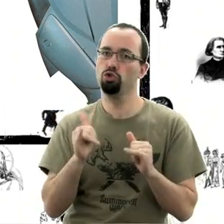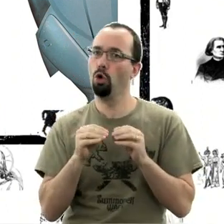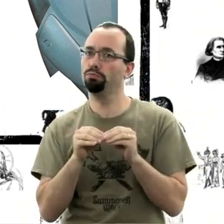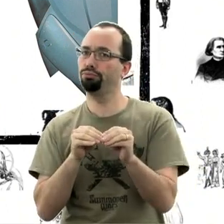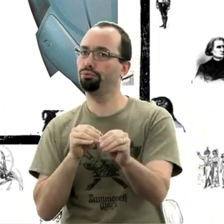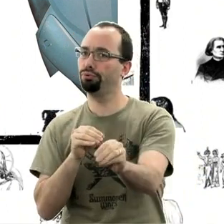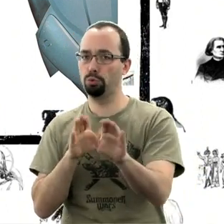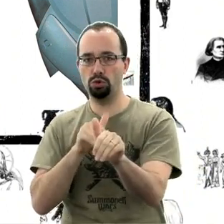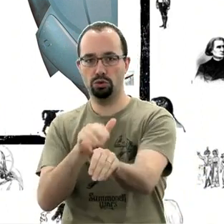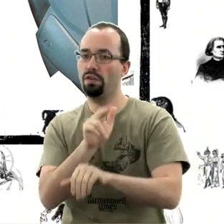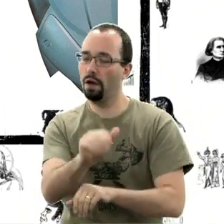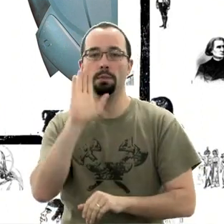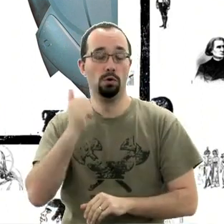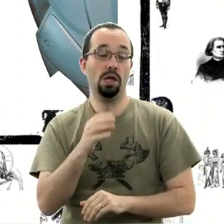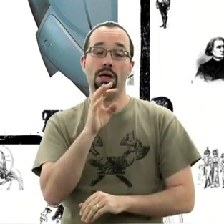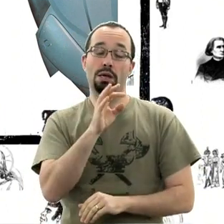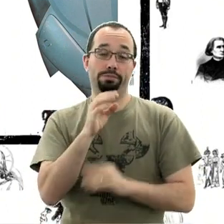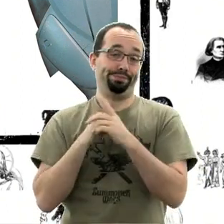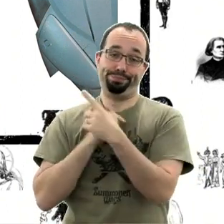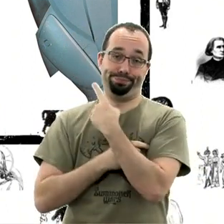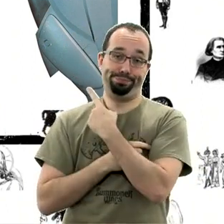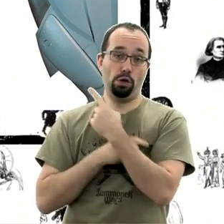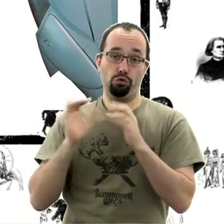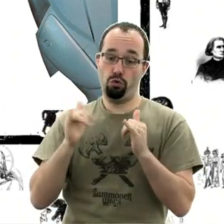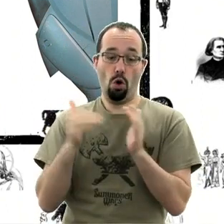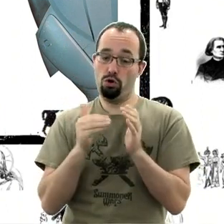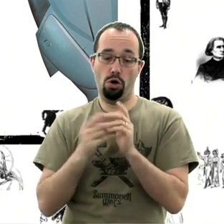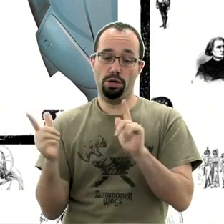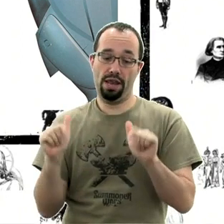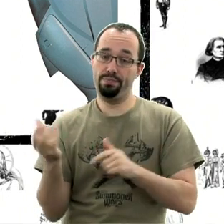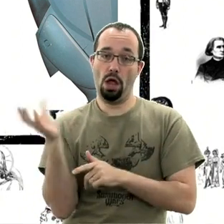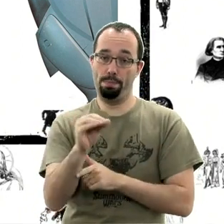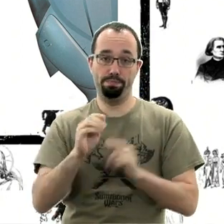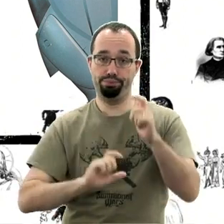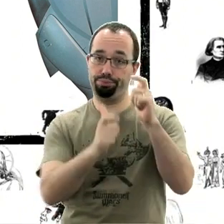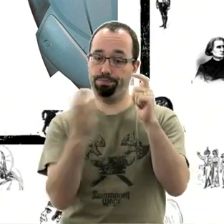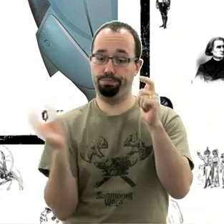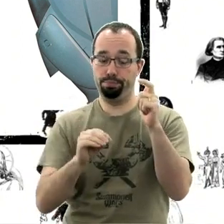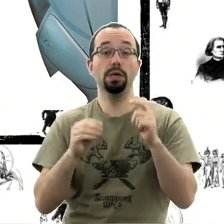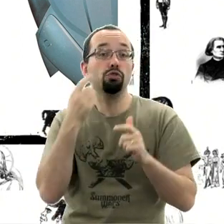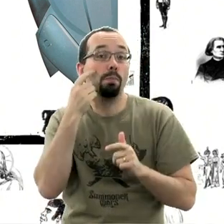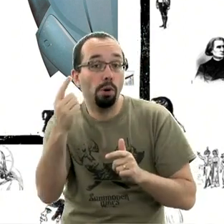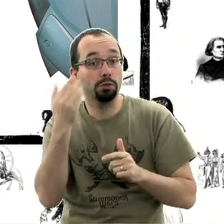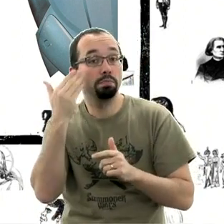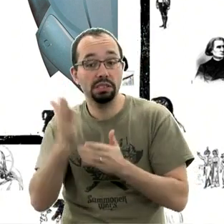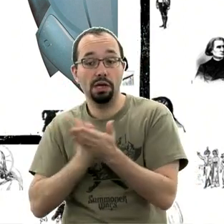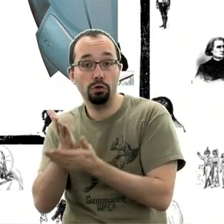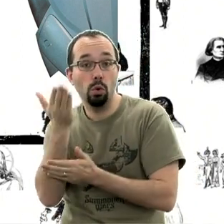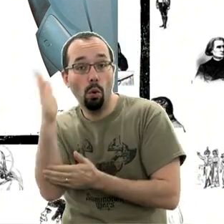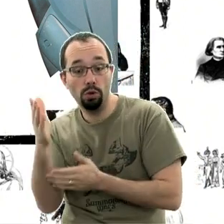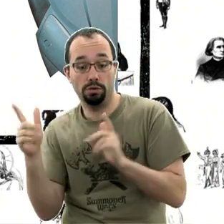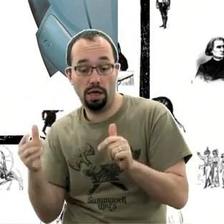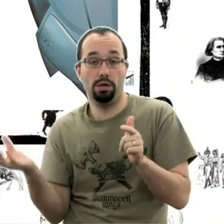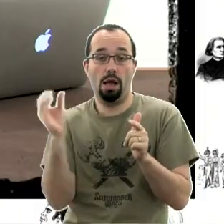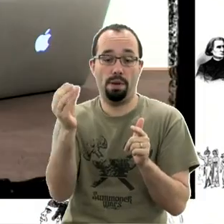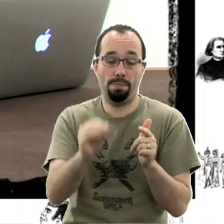est présent encore et à nouveau dans le classement. Et je pense qu'à chaque sortie de scénario, il regrimpera dans le top des consultations. Voilà comment on entretient la durée